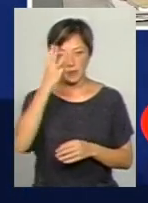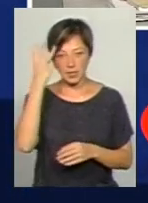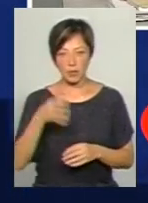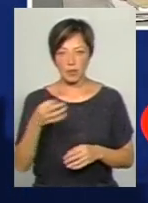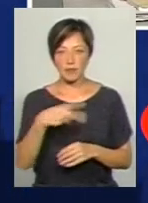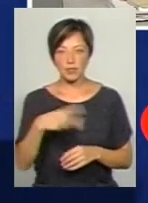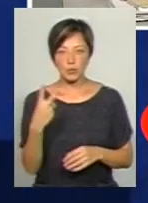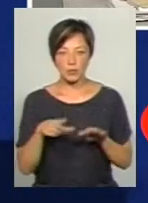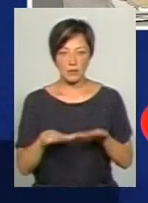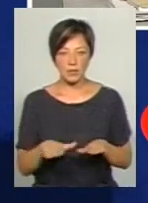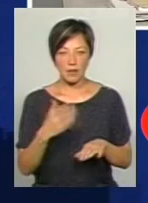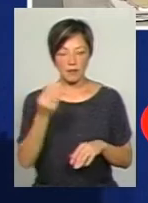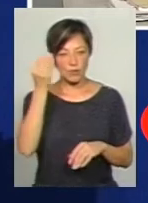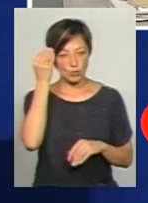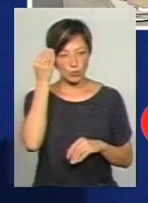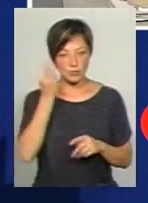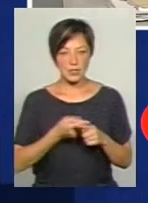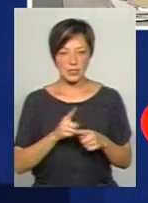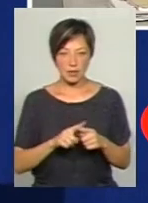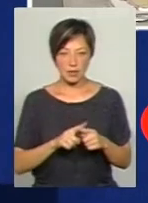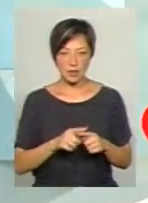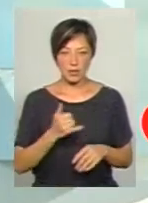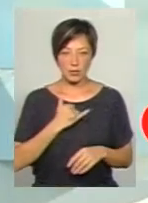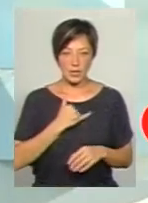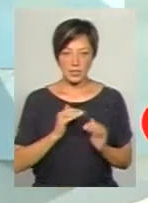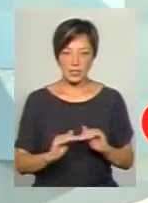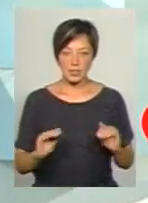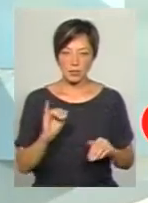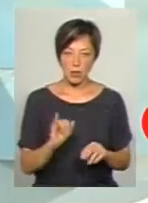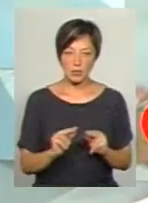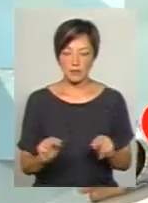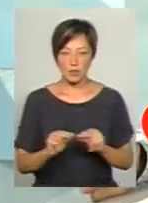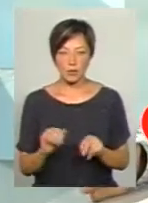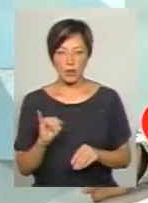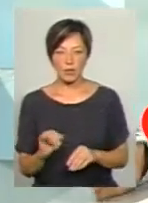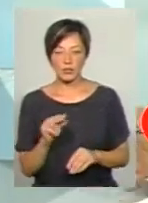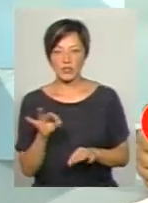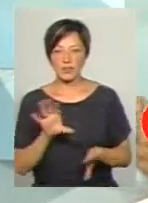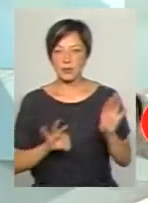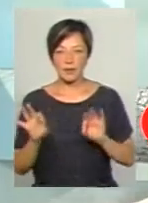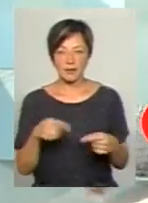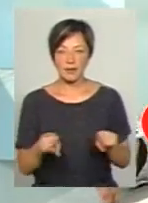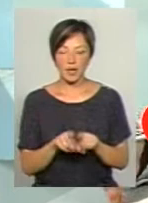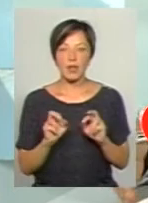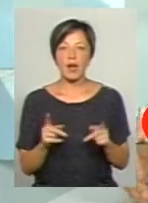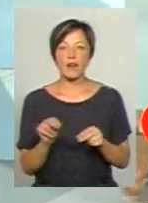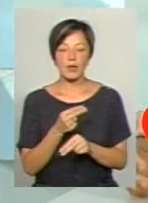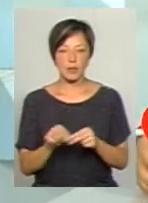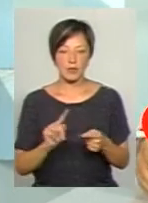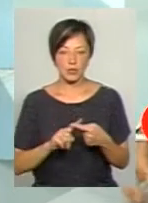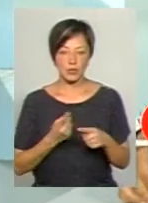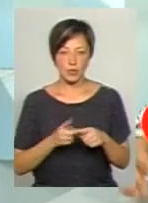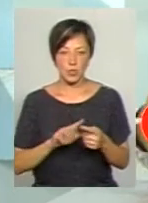область 22-те місце. Тобто, на вашу думку, це у нас діти погані, чи вчителі погані, чи відбірники, і як виправити цю